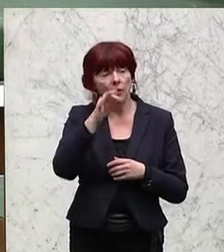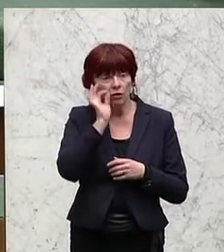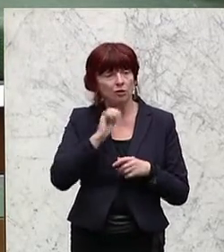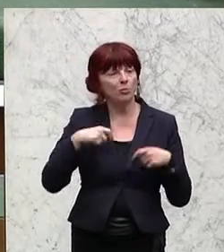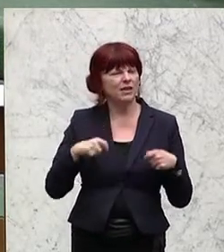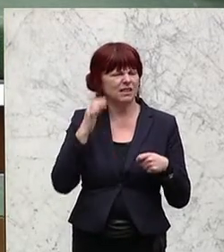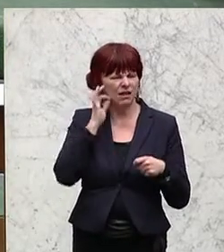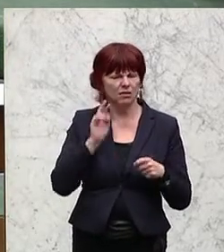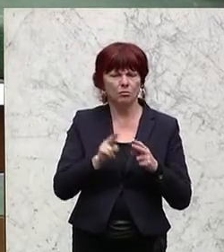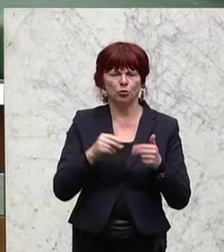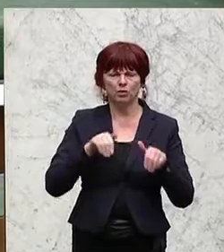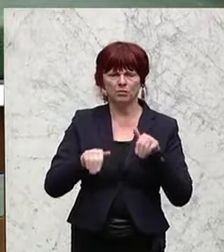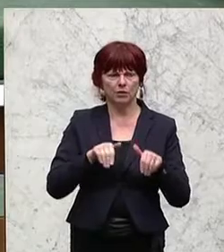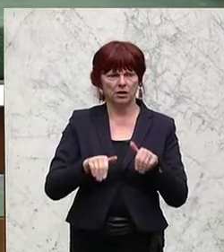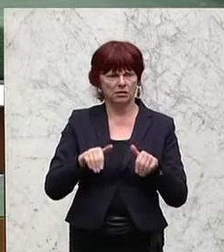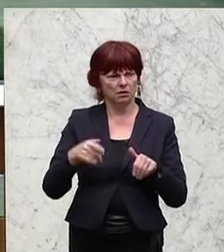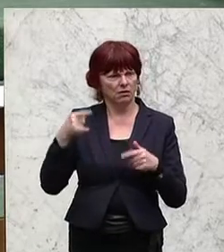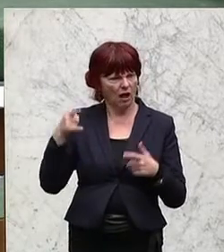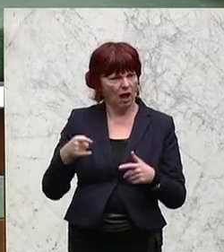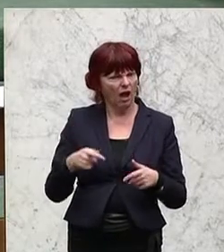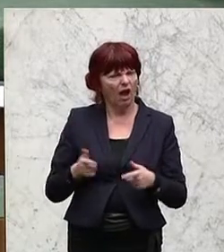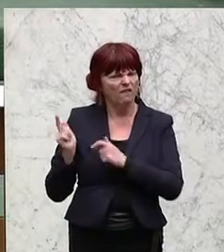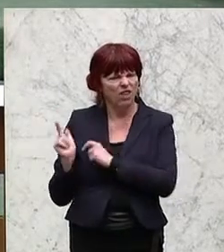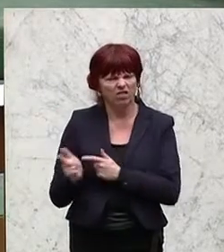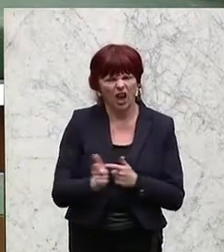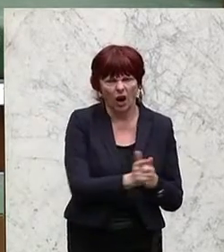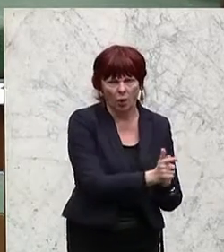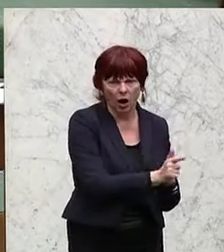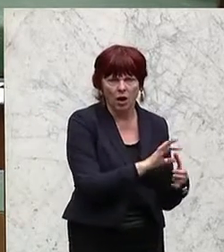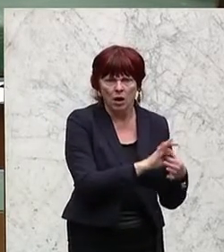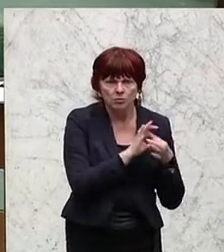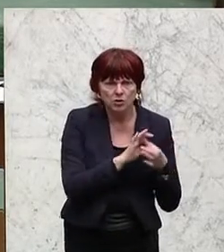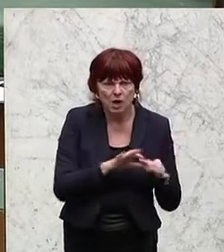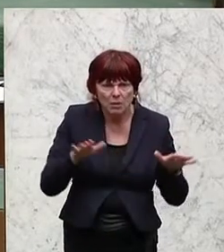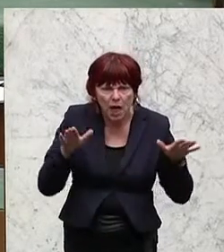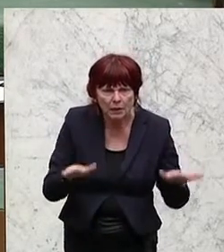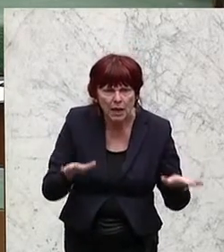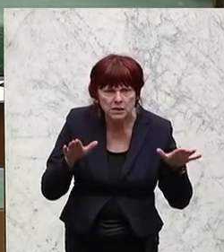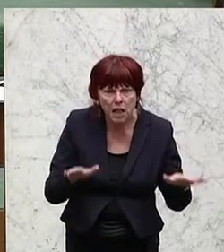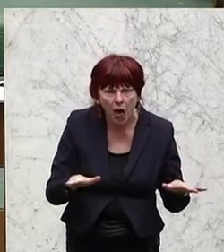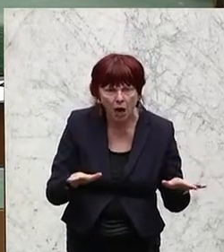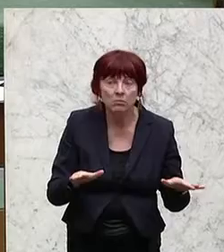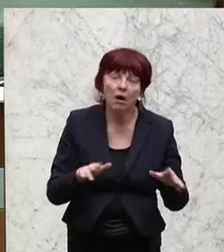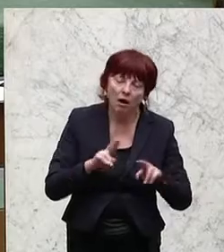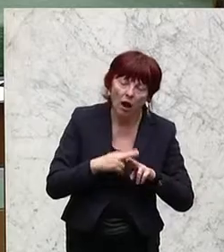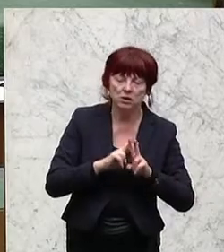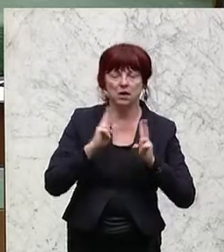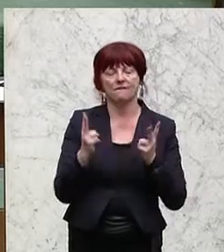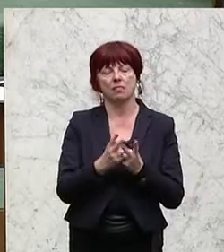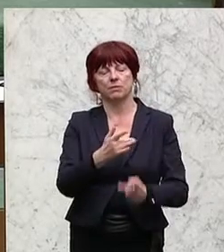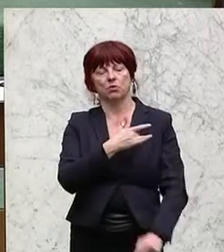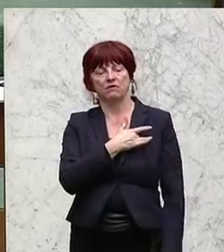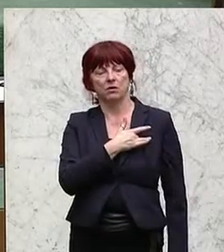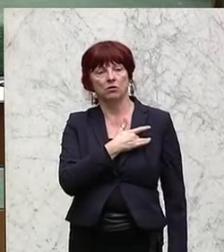Terror, der unter islamistischen Vorzeichen stattfindet, ist ein weltweites Problem und häufig zeigt sich, oder besteht zumindest der